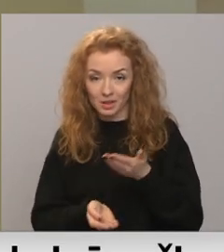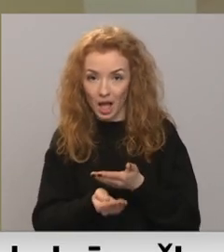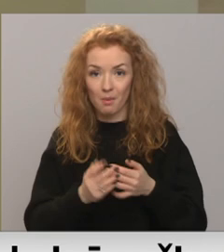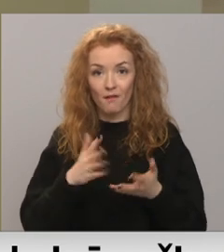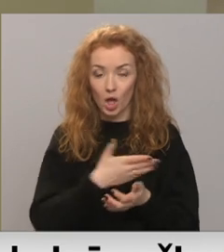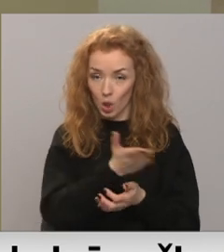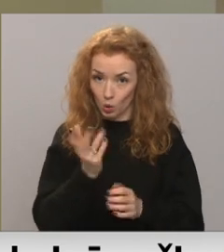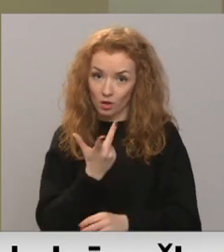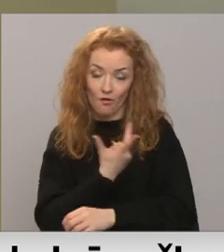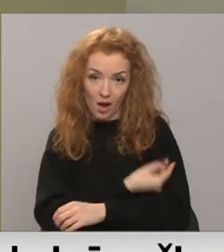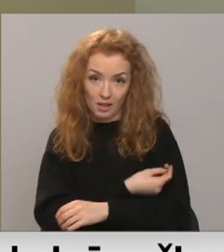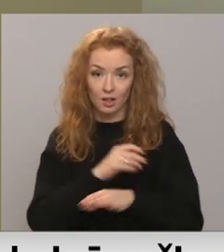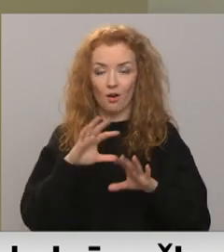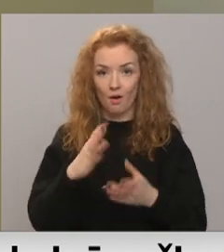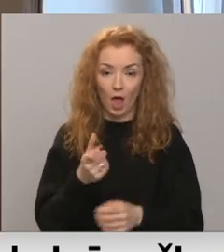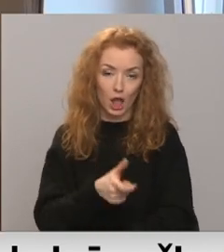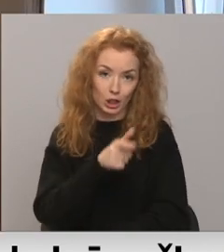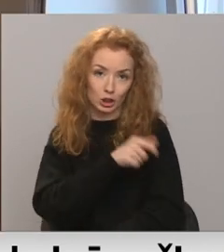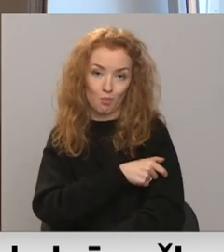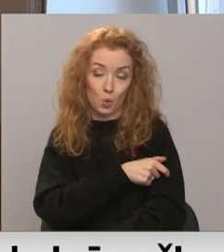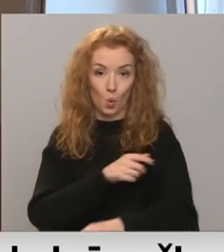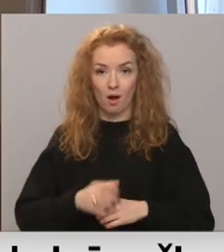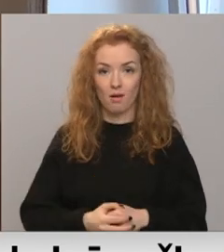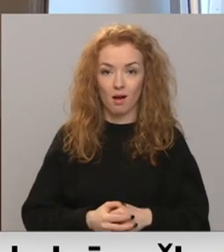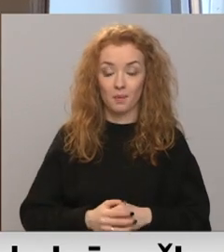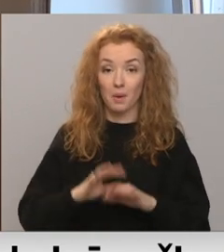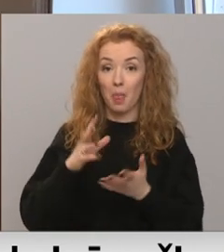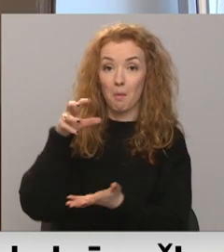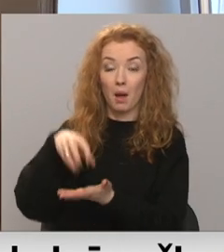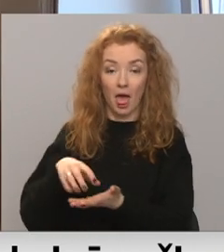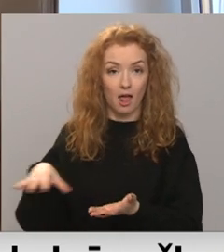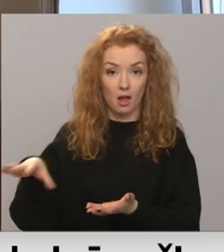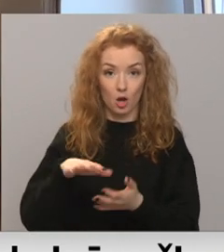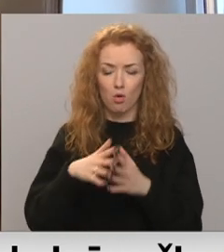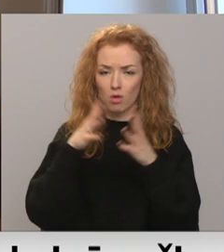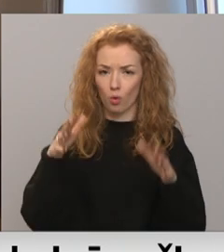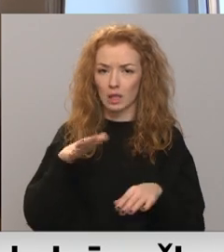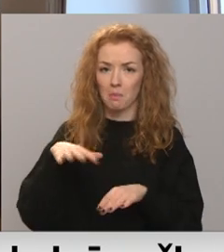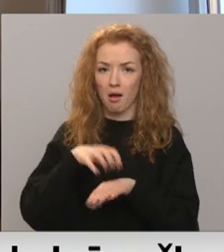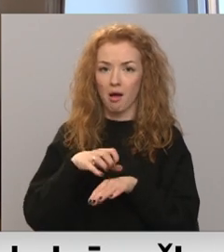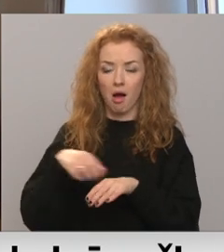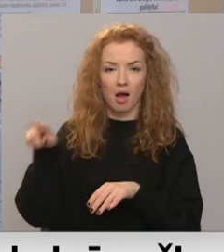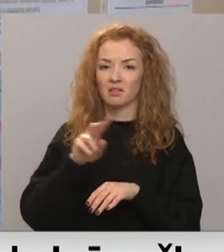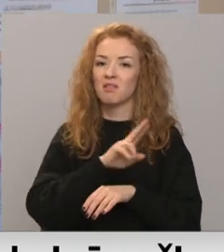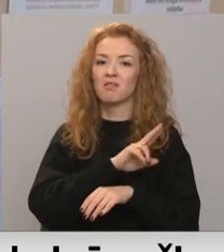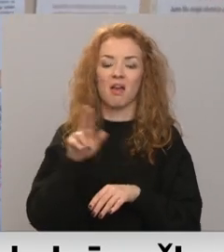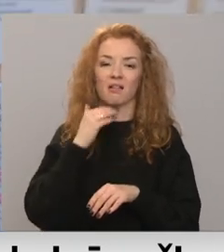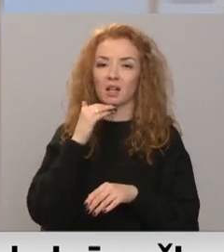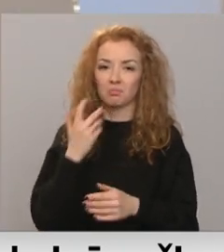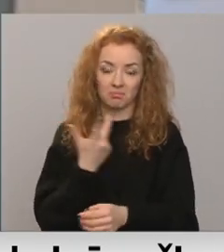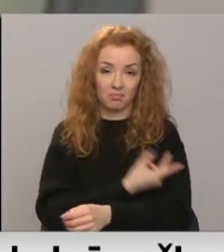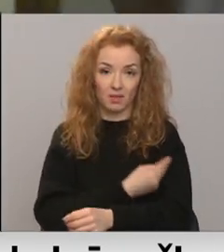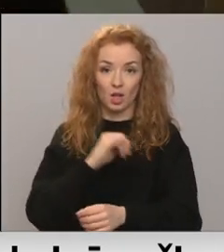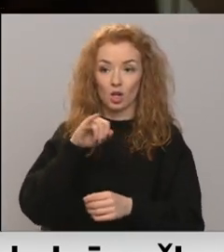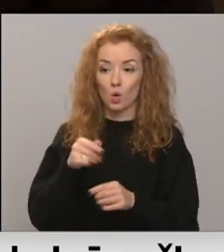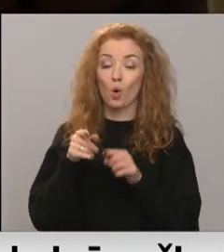vai jūs vakcinēt vai čipojat jautājums. Savukārt preļu pusē vairāki ģimenes ārsti nevakcinē, jo vakcinācijas punkts